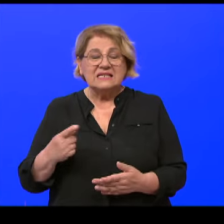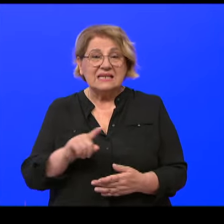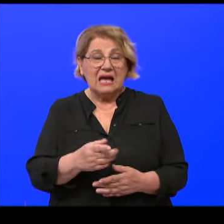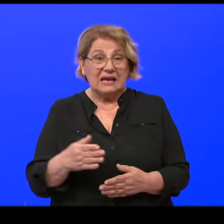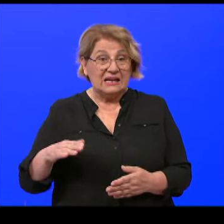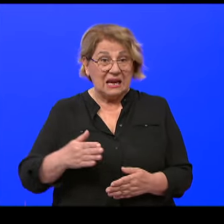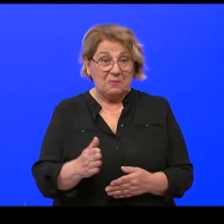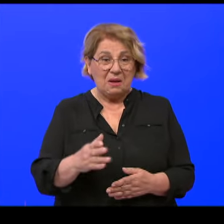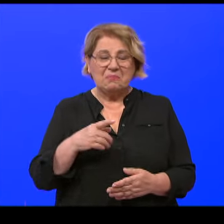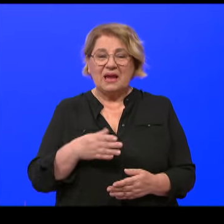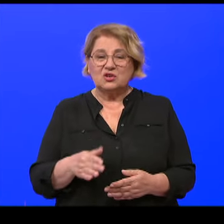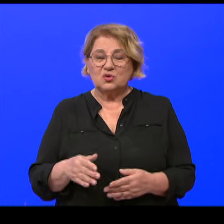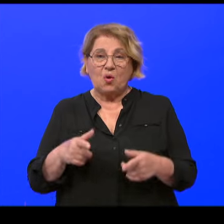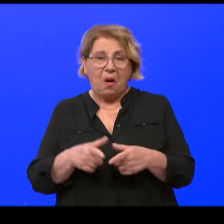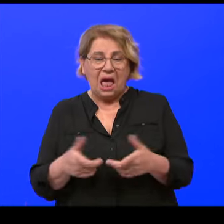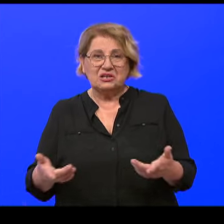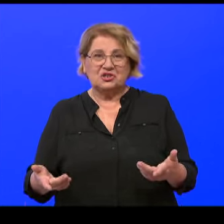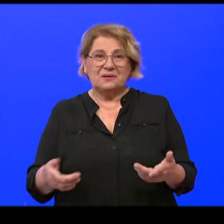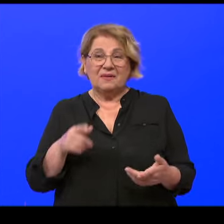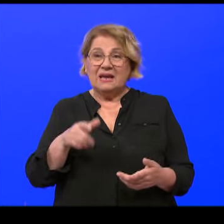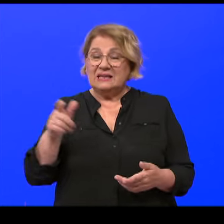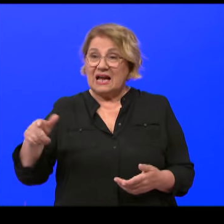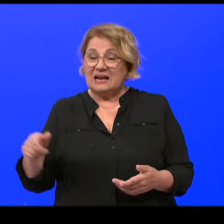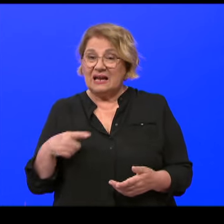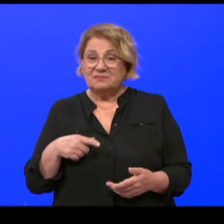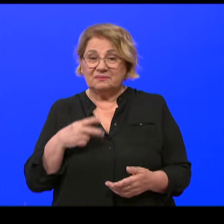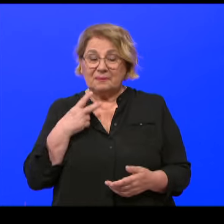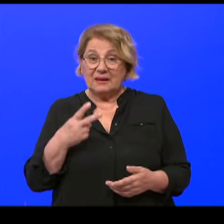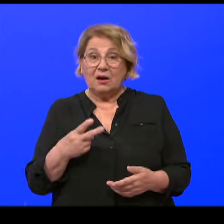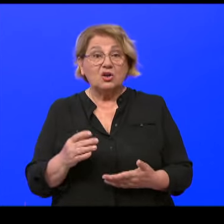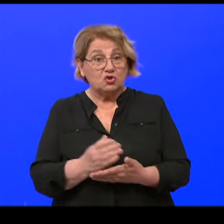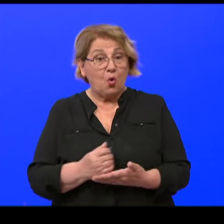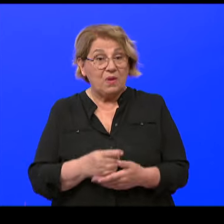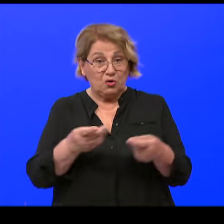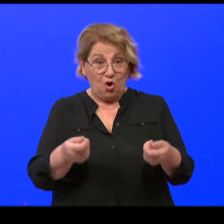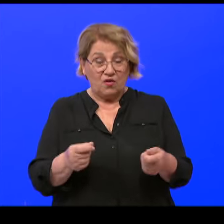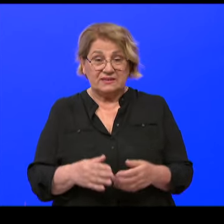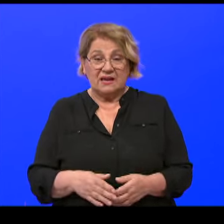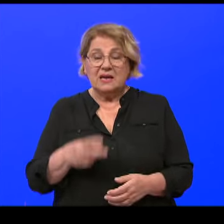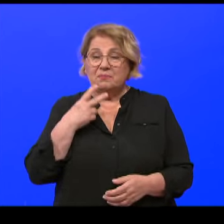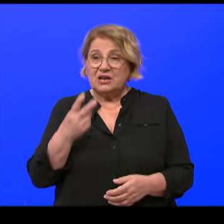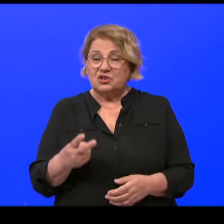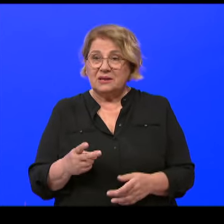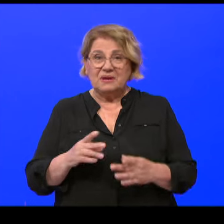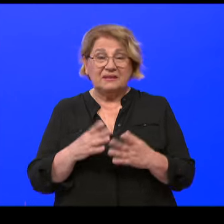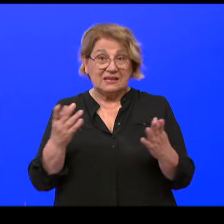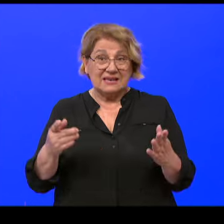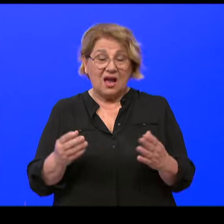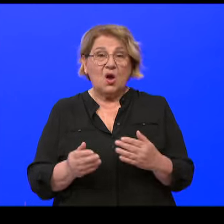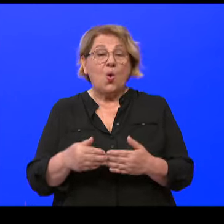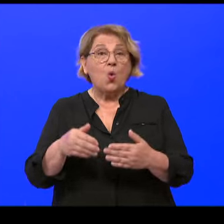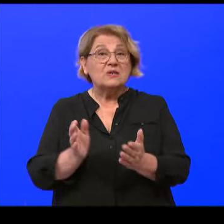neke nešto drugo, kolači i tako. Zim ćete vidjeti, da, zim ćete vidjeti pletu palmice pred